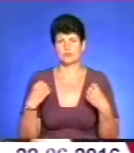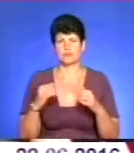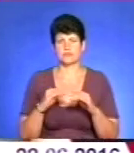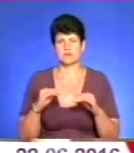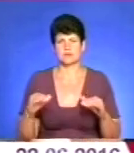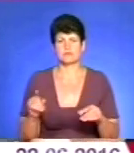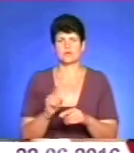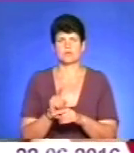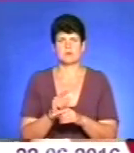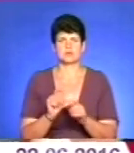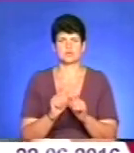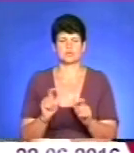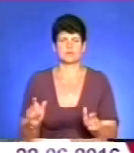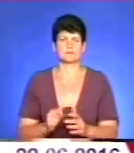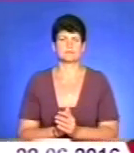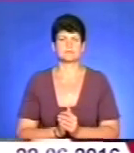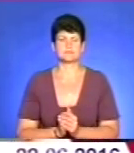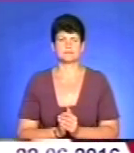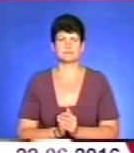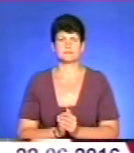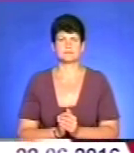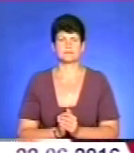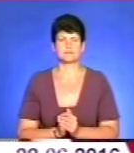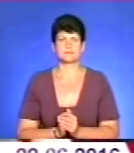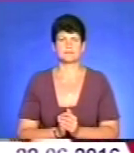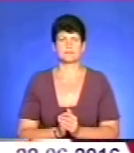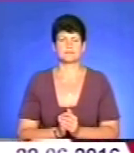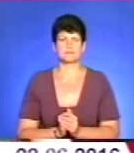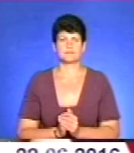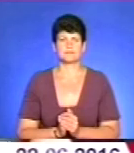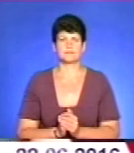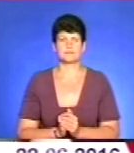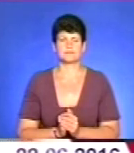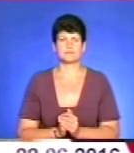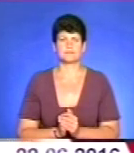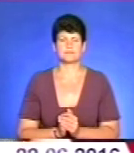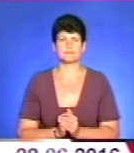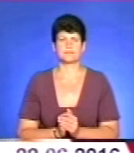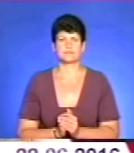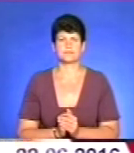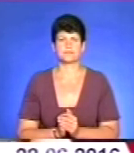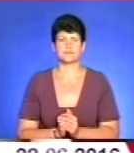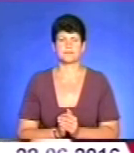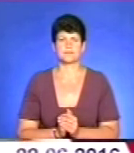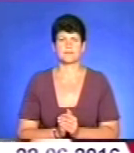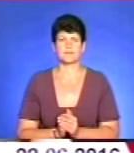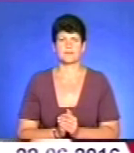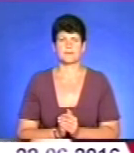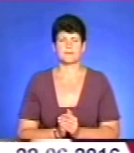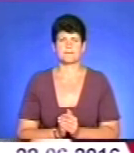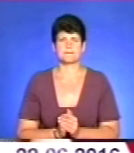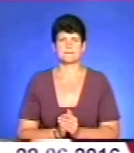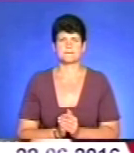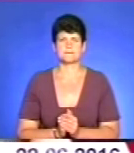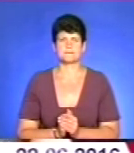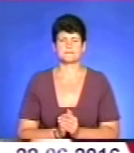школах. Так, як і здорові в звичайних школах. І вовті родіці можуть, так як здорові діти, віддавати